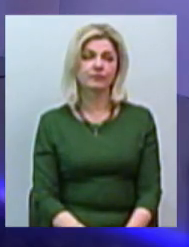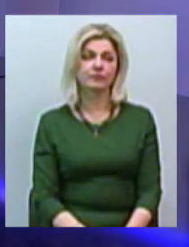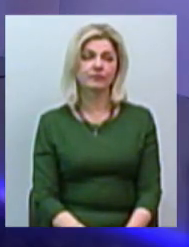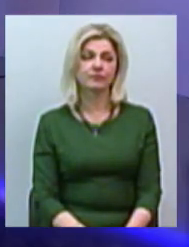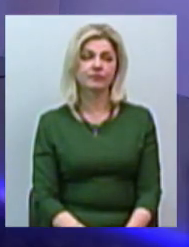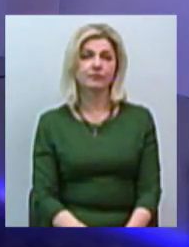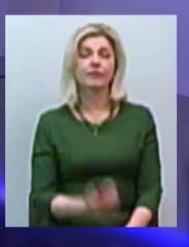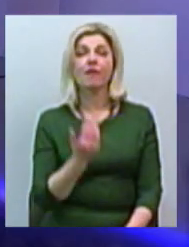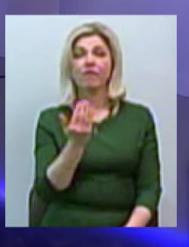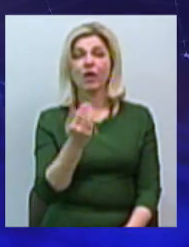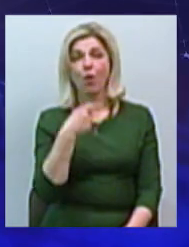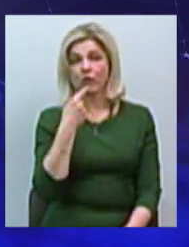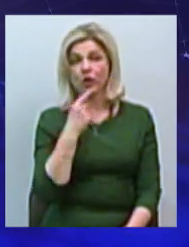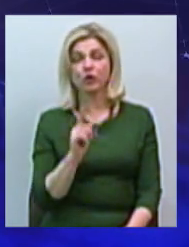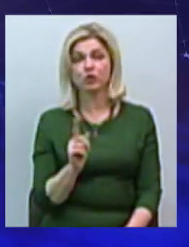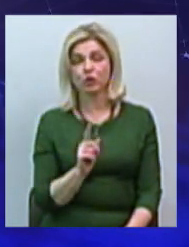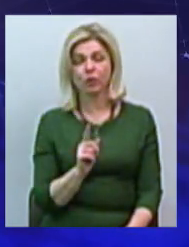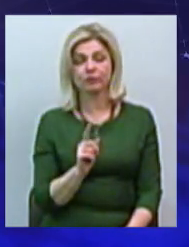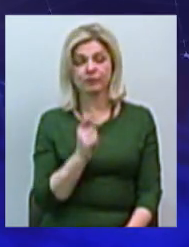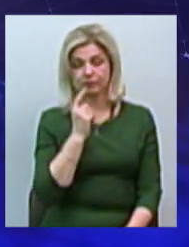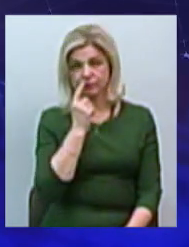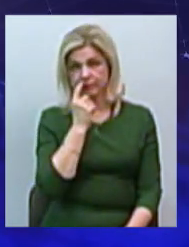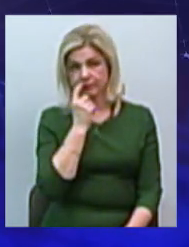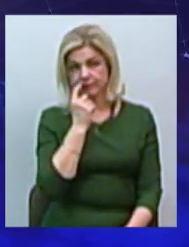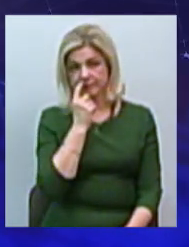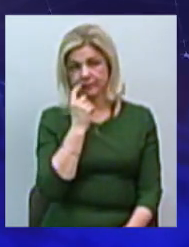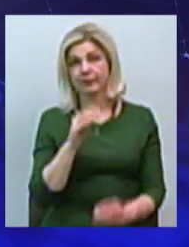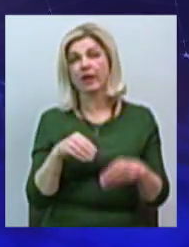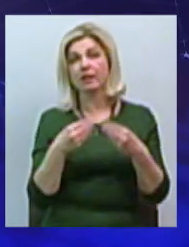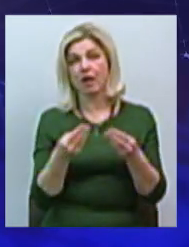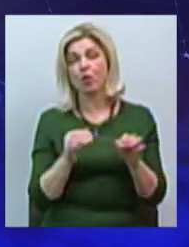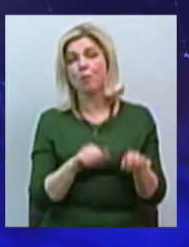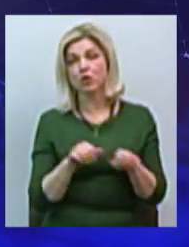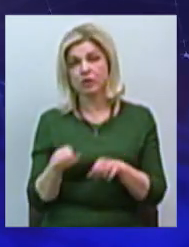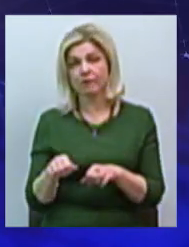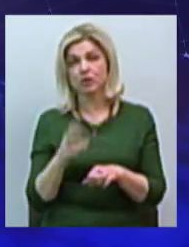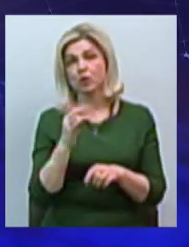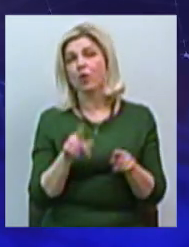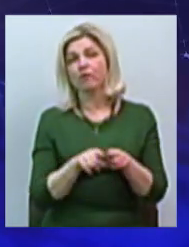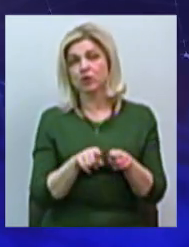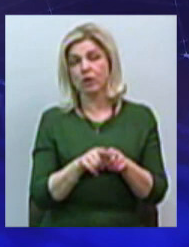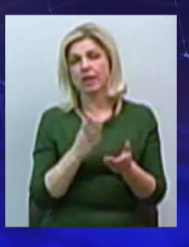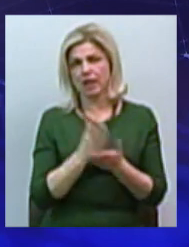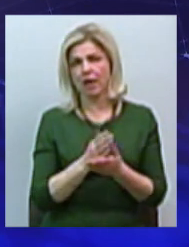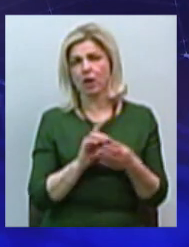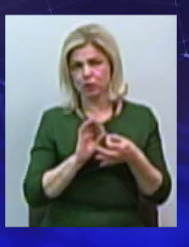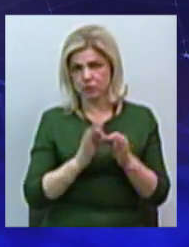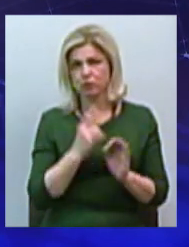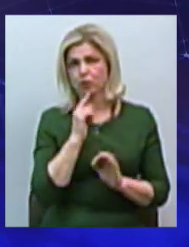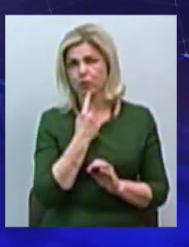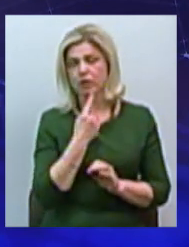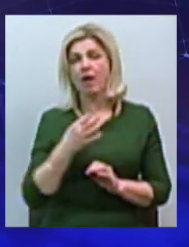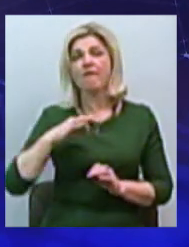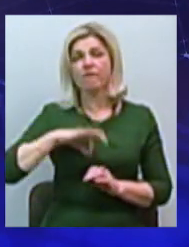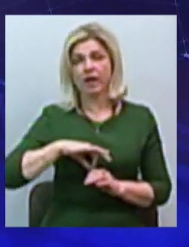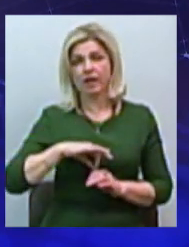Ви говорили про те, що дають можливість, але при цьому все ж таки є свої складнощі, тому що вигідніше працювати